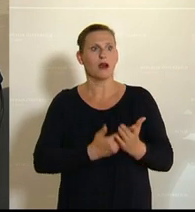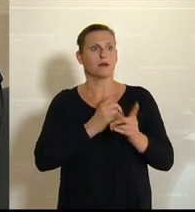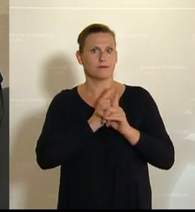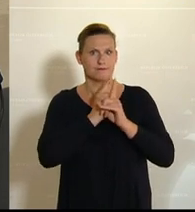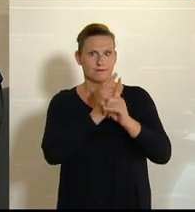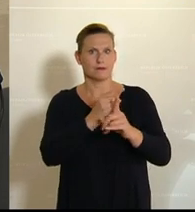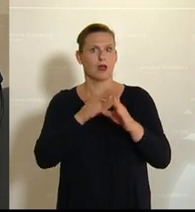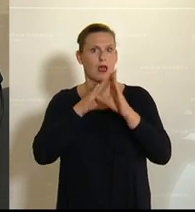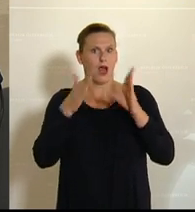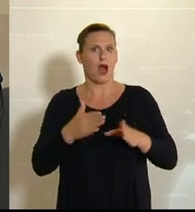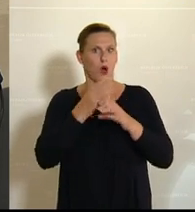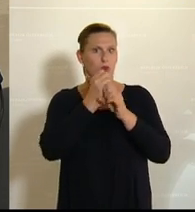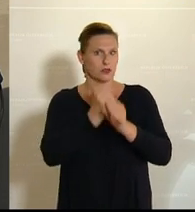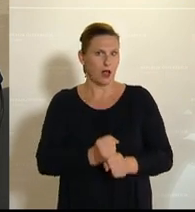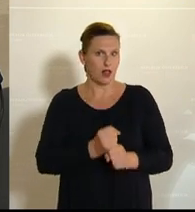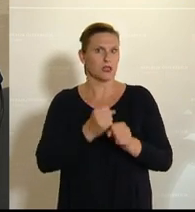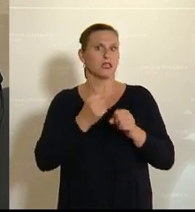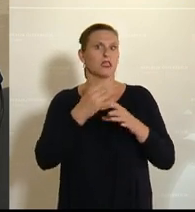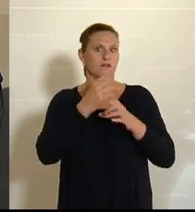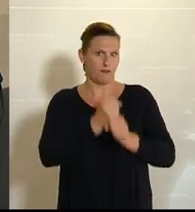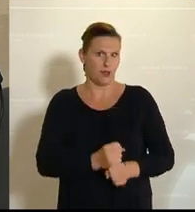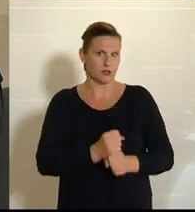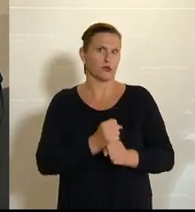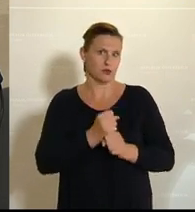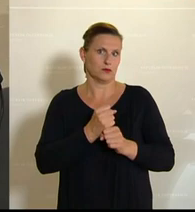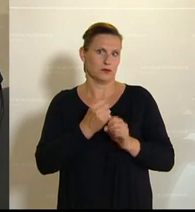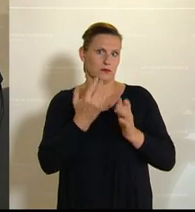Haushaltsverfassungsrichtlinien. Ein weiteres Zitat noch